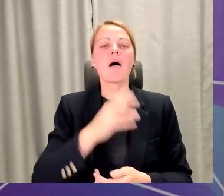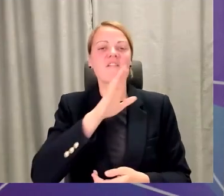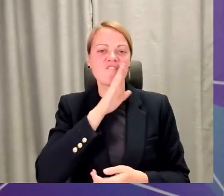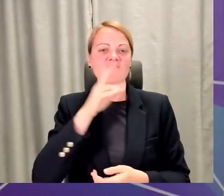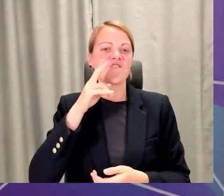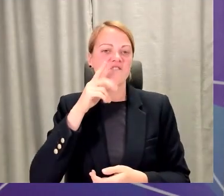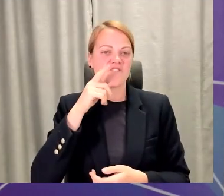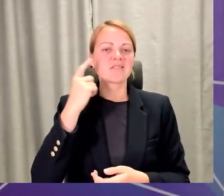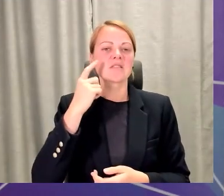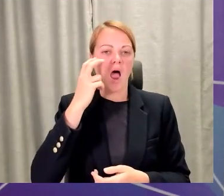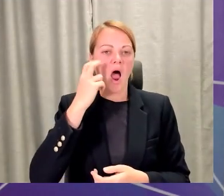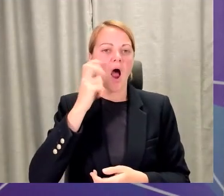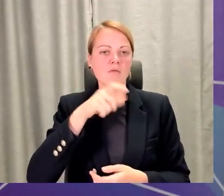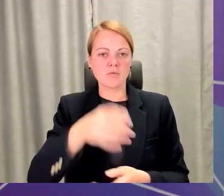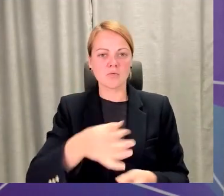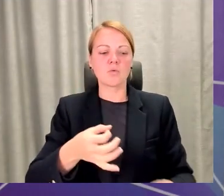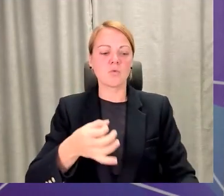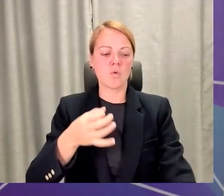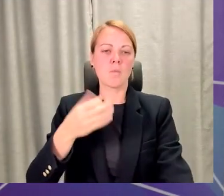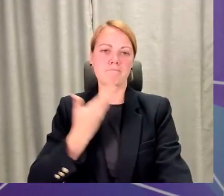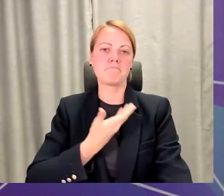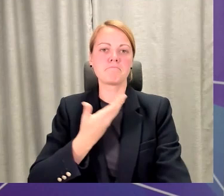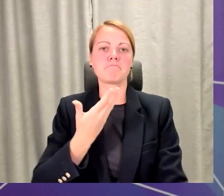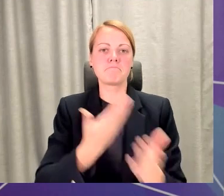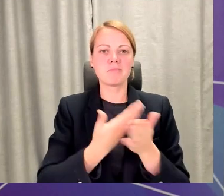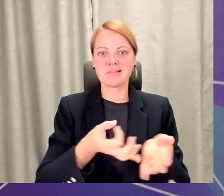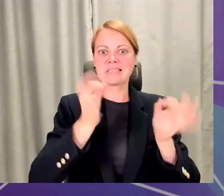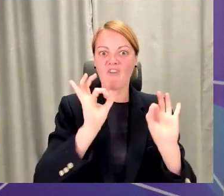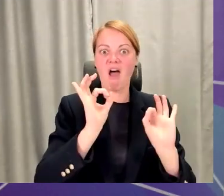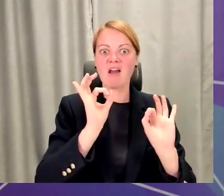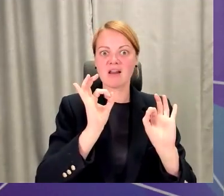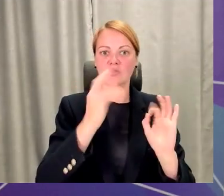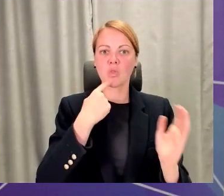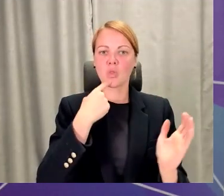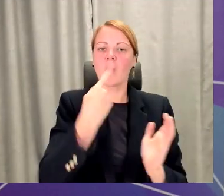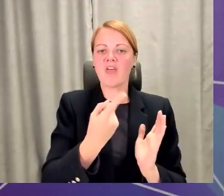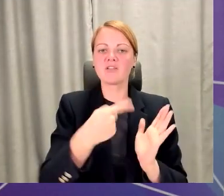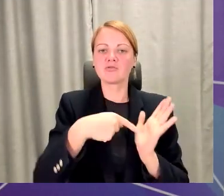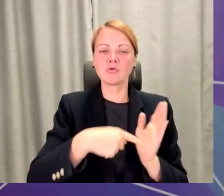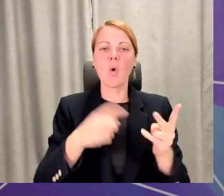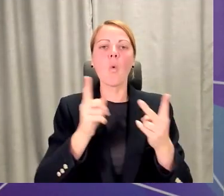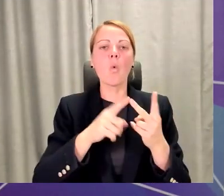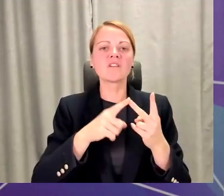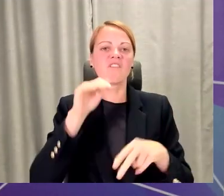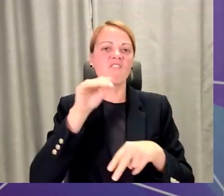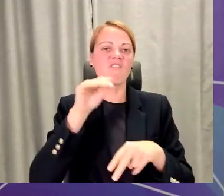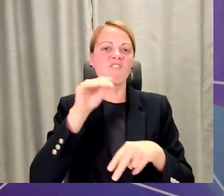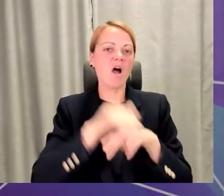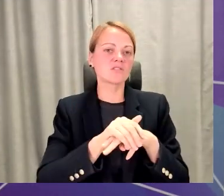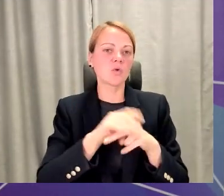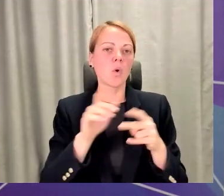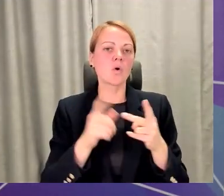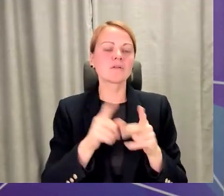noteicošs, tāpēc tas ir viens faktors. Otras faktors, protams, ir arī tas, ka es pati